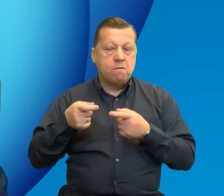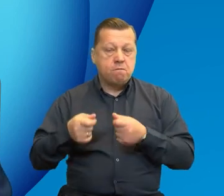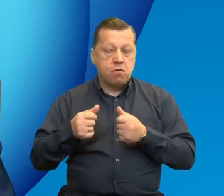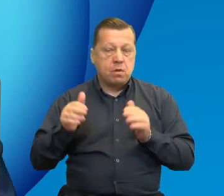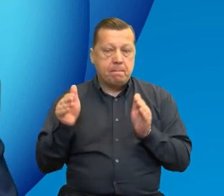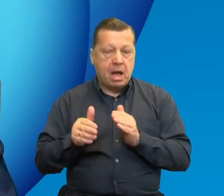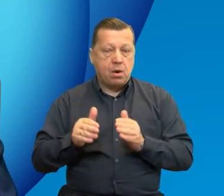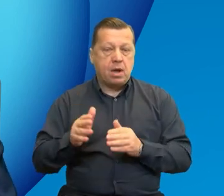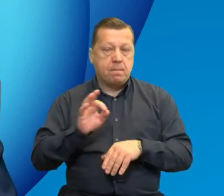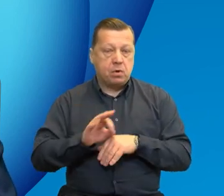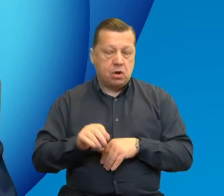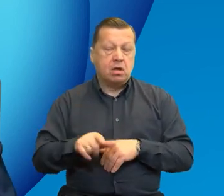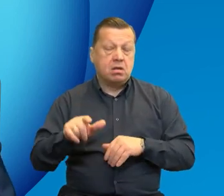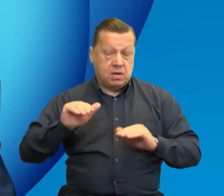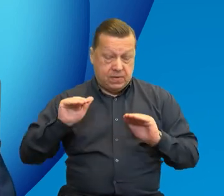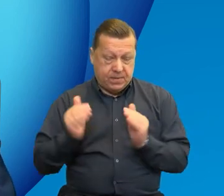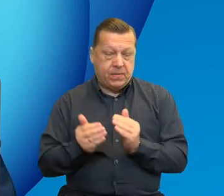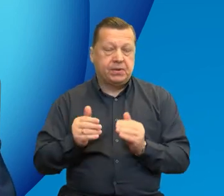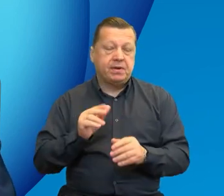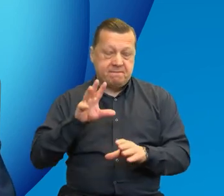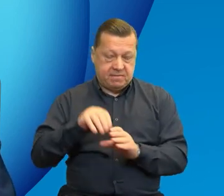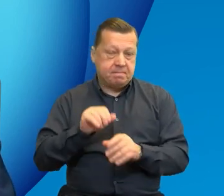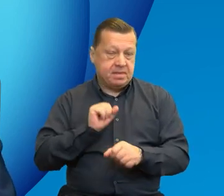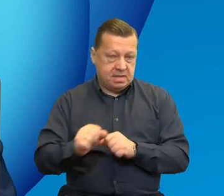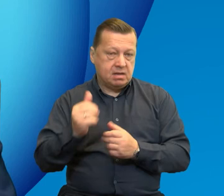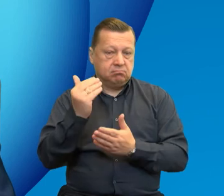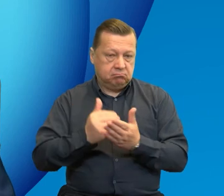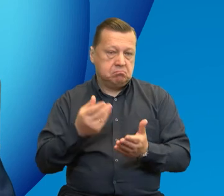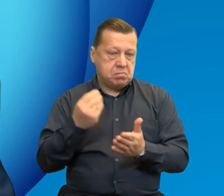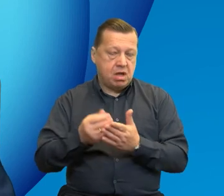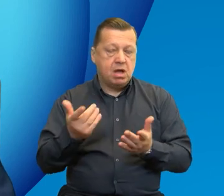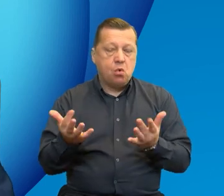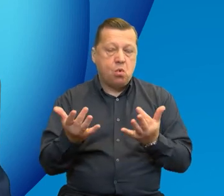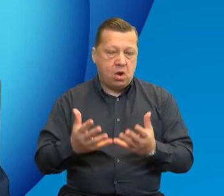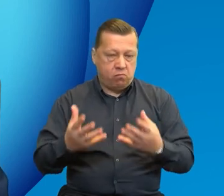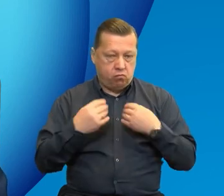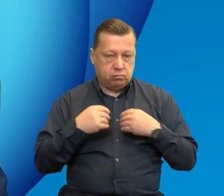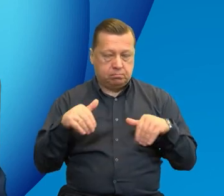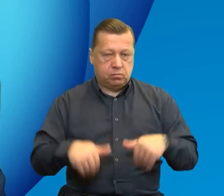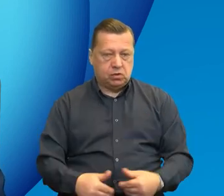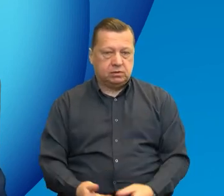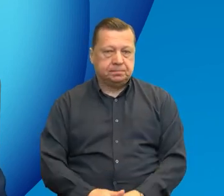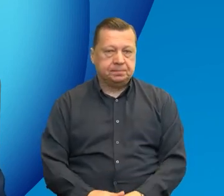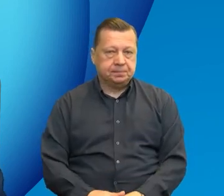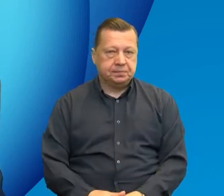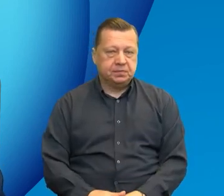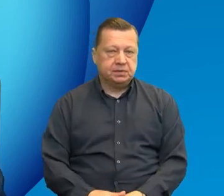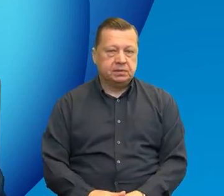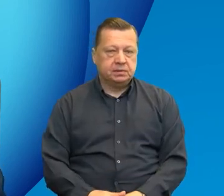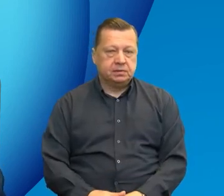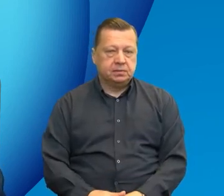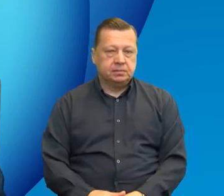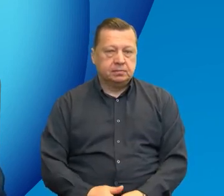też jest pewnym instrumentem upraszczającym właśnie sposób pozyskania i wydatkowania środków z